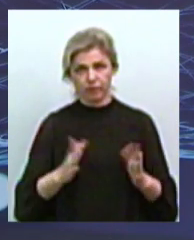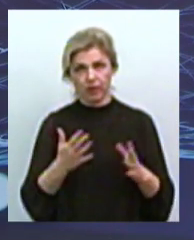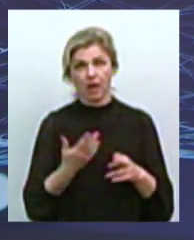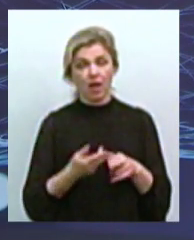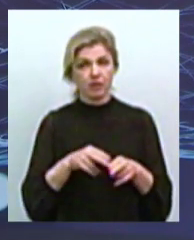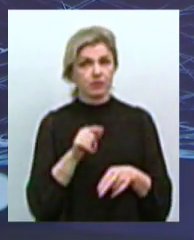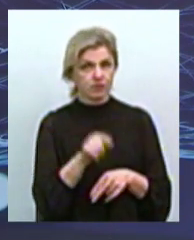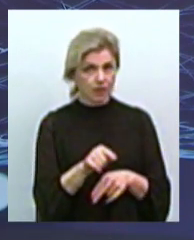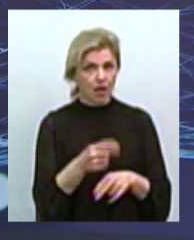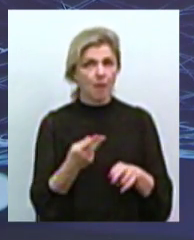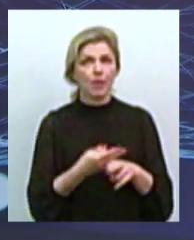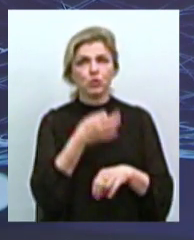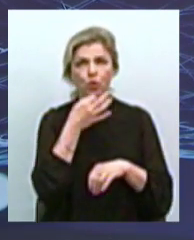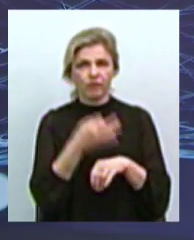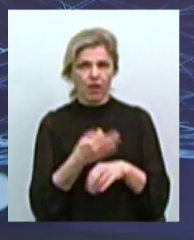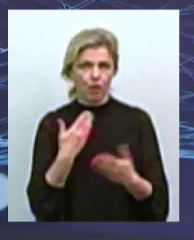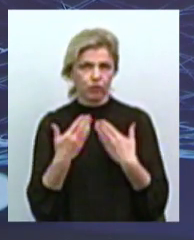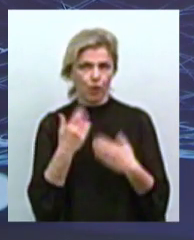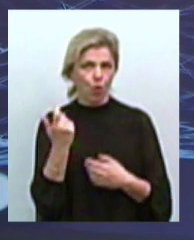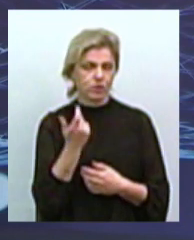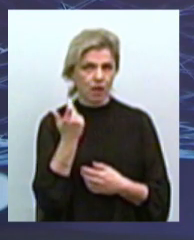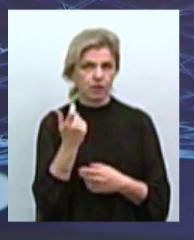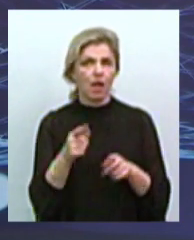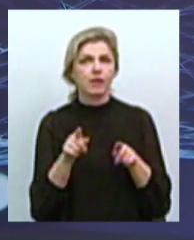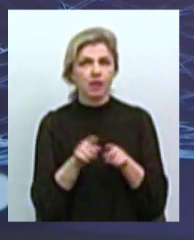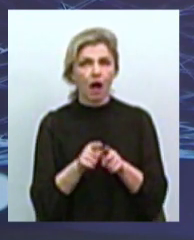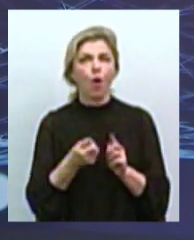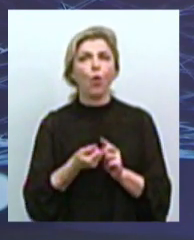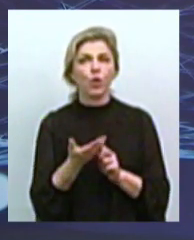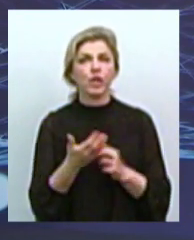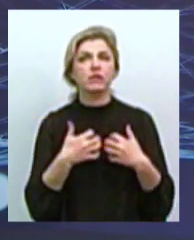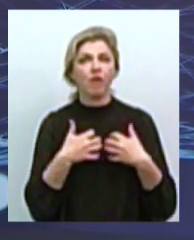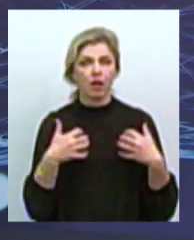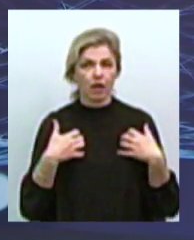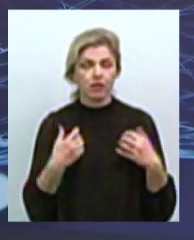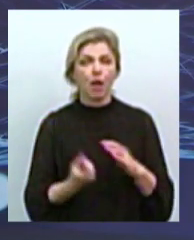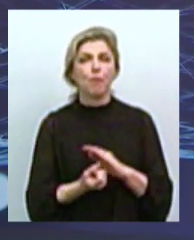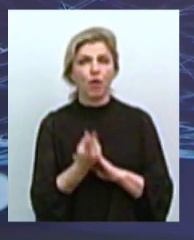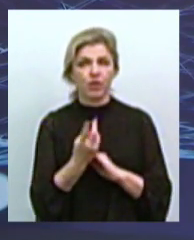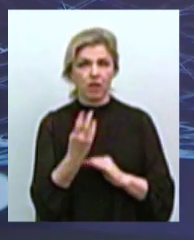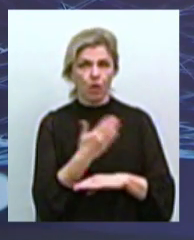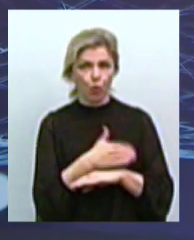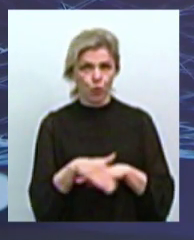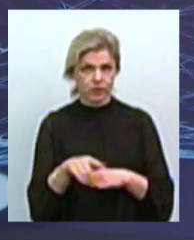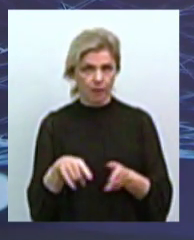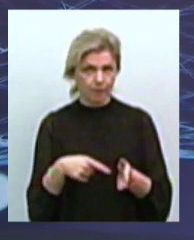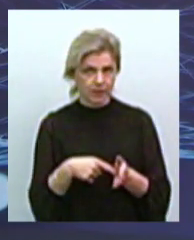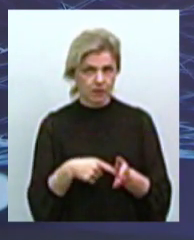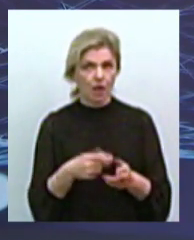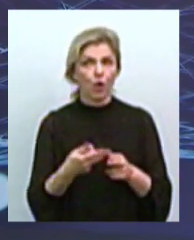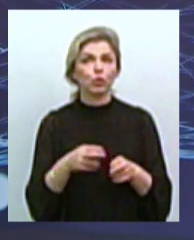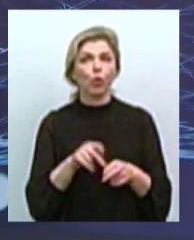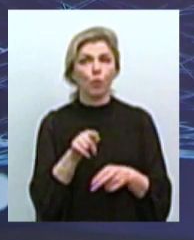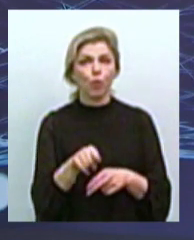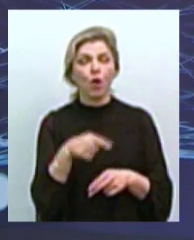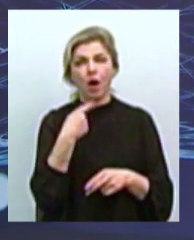ставлення до власницької тварини, і через це така кількість тварин з часом і з'являється на вулицях міста. Тому казати, що ми